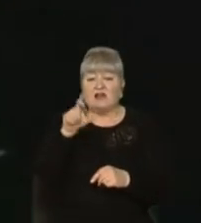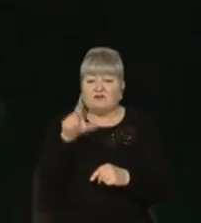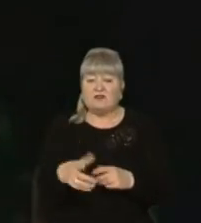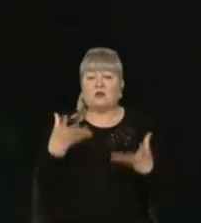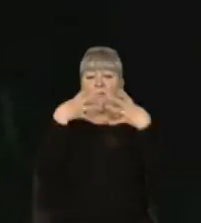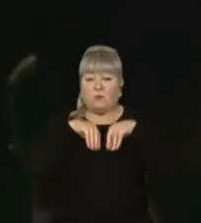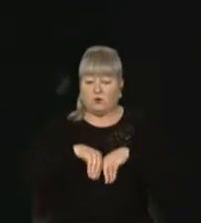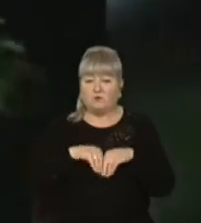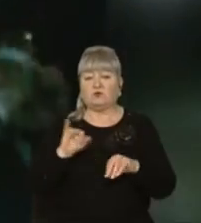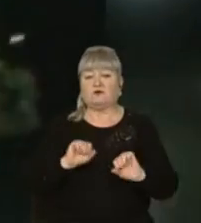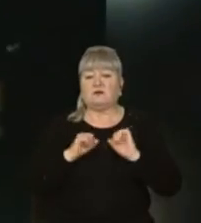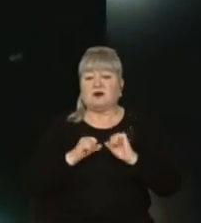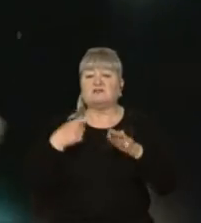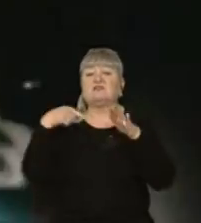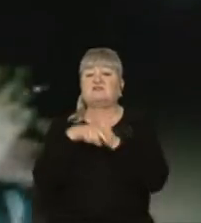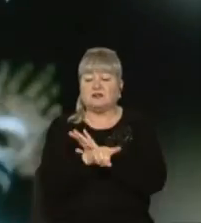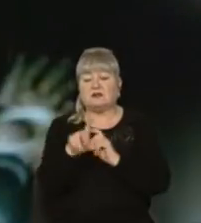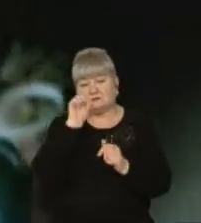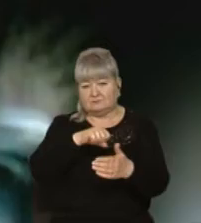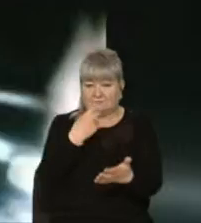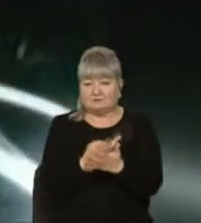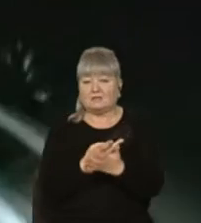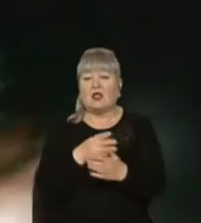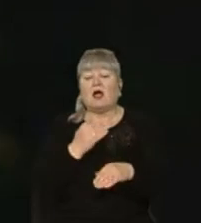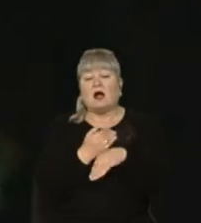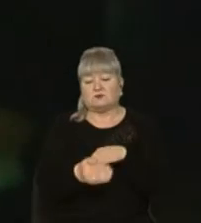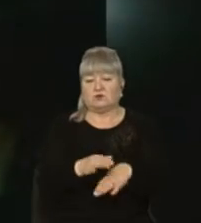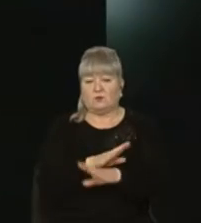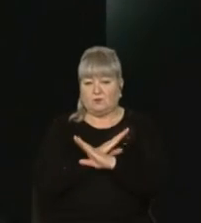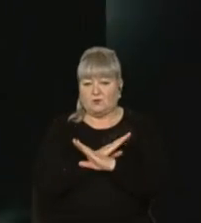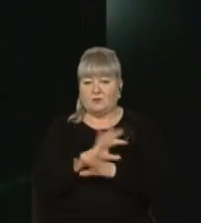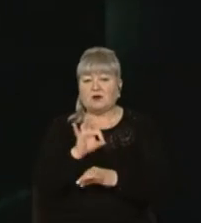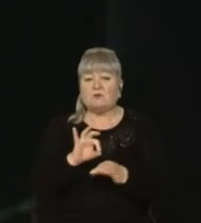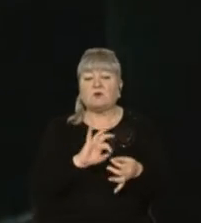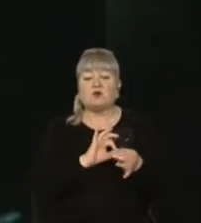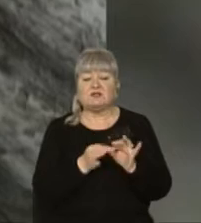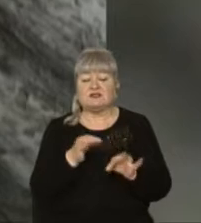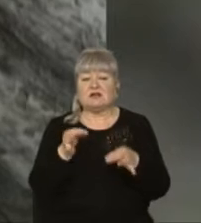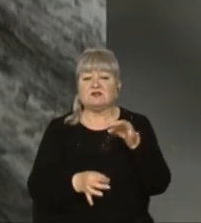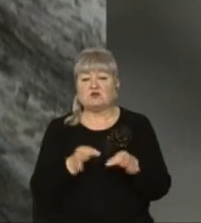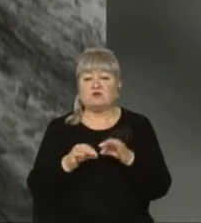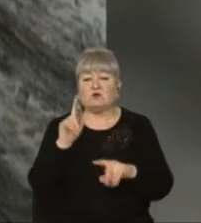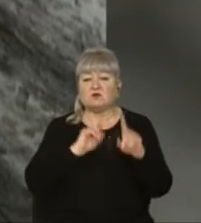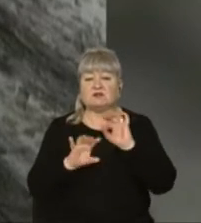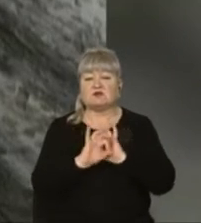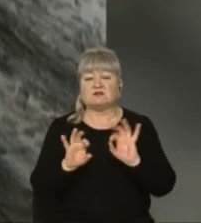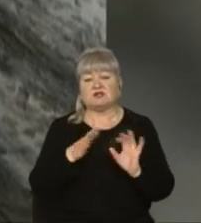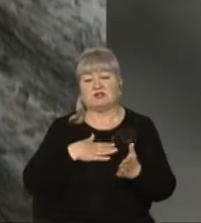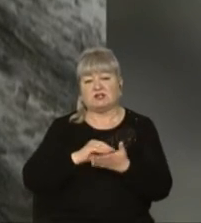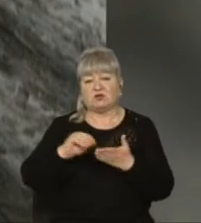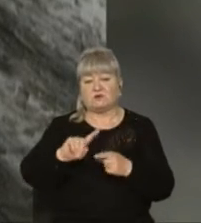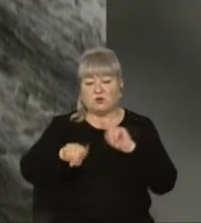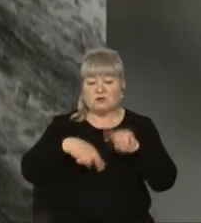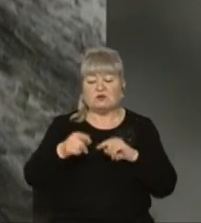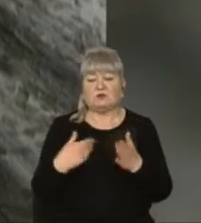проковтнув та намагався втекти, однак з непритомнів, а згодом помер. Про деталі судового засідання розповість Лілія Гончарук вже у